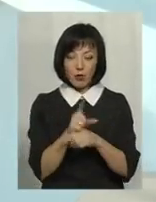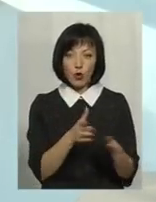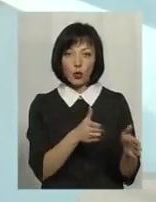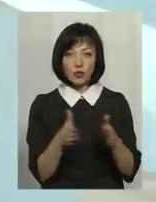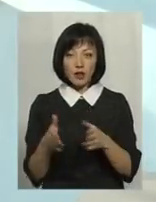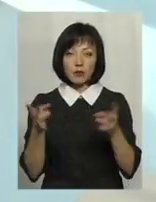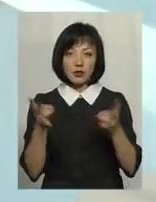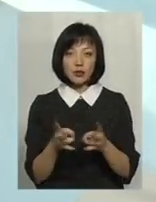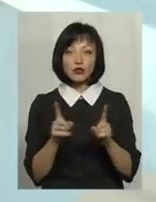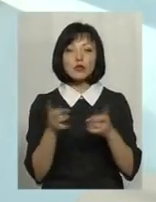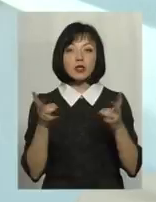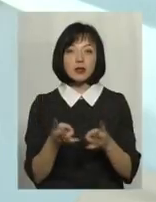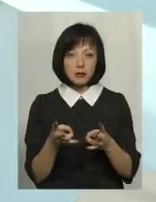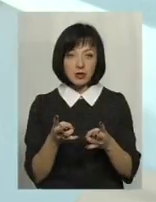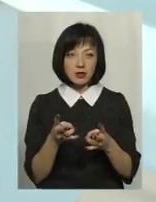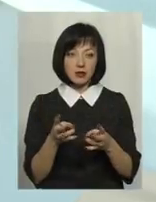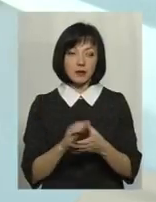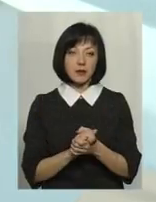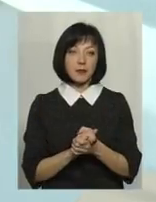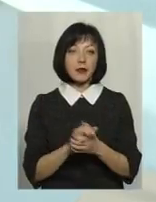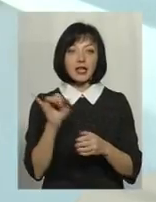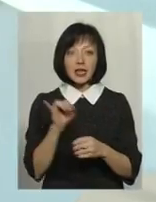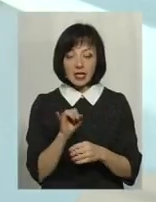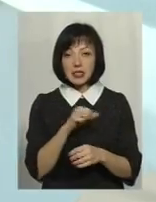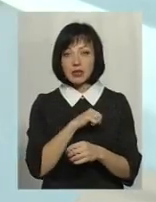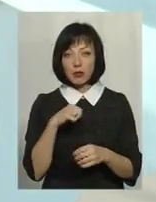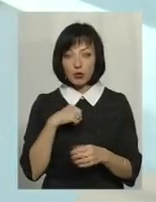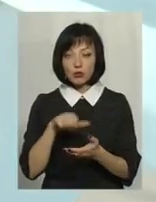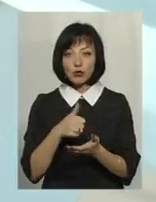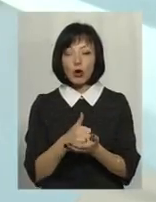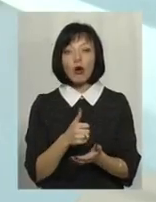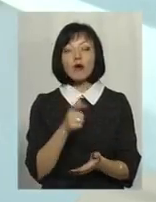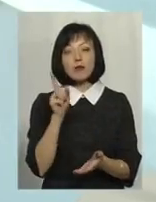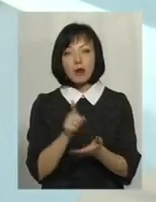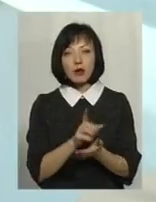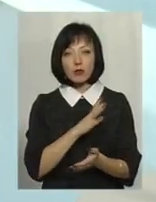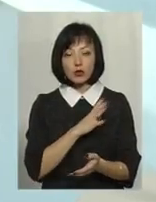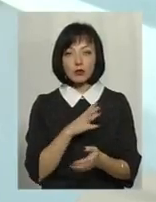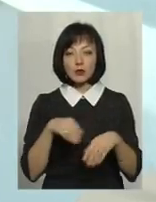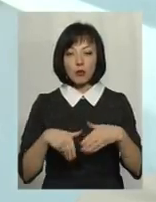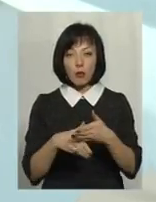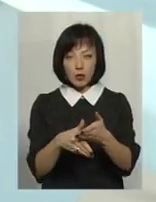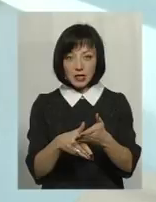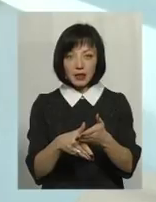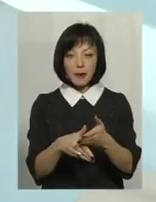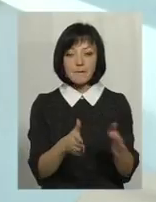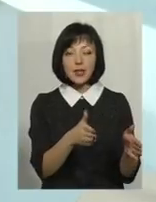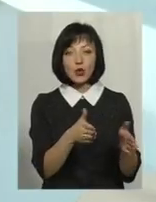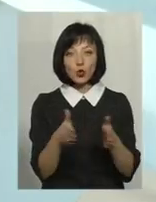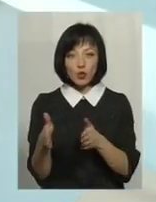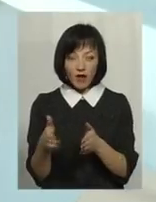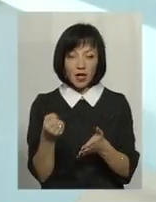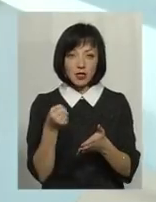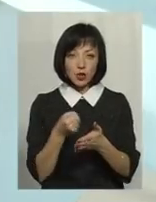під їхню потребу, що їм буде саме необхідно. І, само собою, головним повинно стати те, що ми повинні їм допомогти, також підготуватися